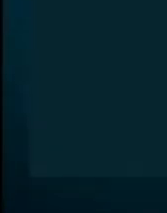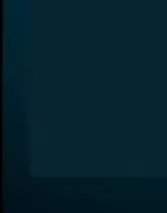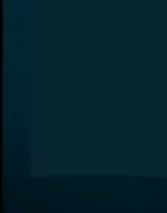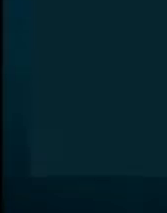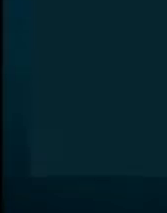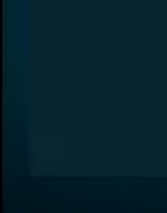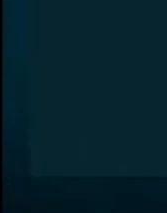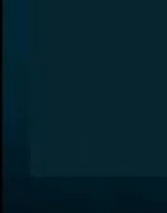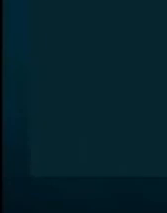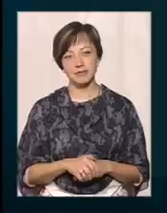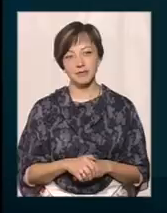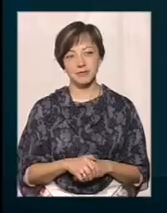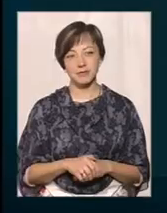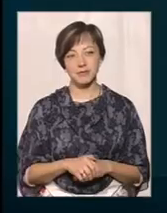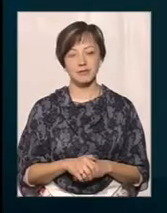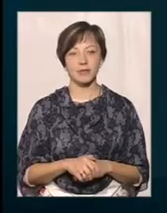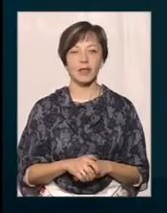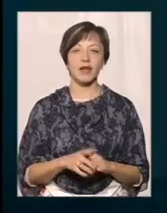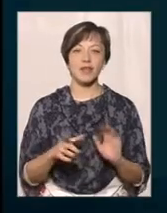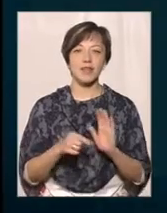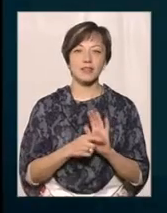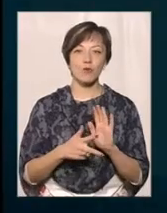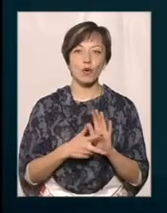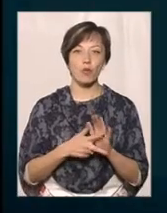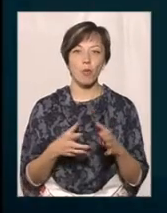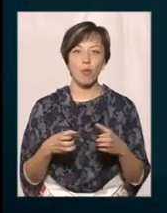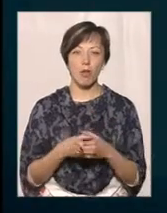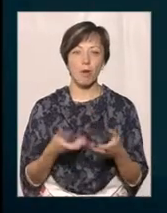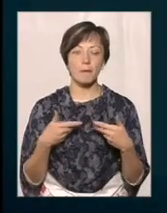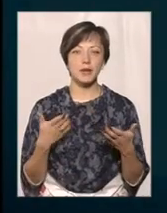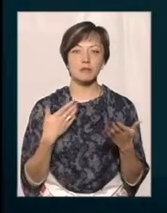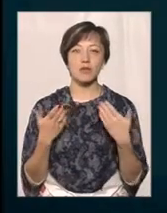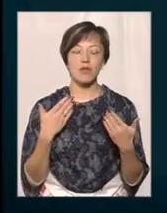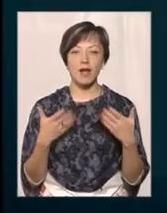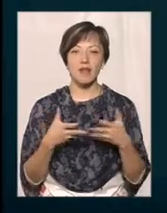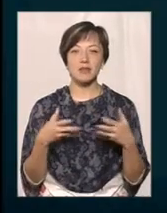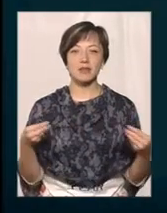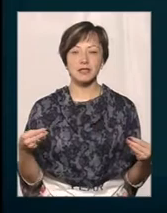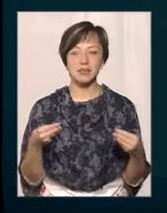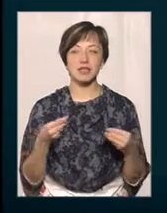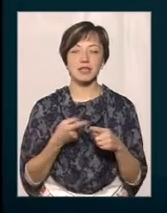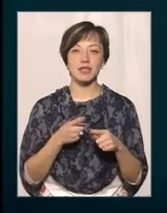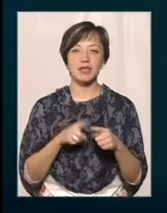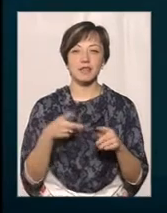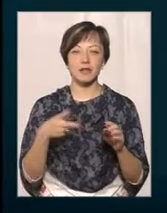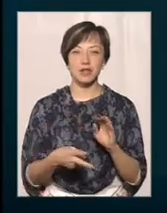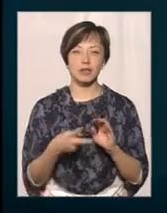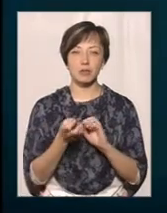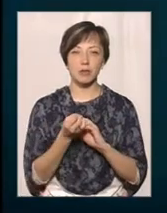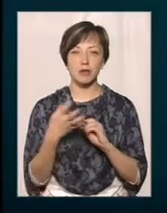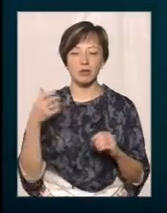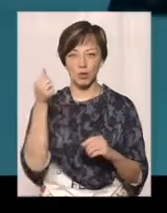вісні, коли нам доводилося демобілізуватися. Саме в тому підрозділі це є такі найкращі зразки, так би мовити,